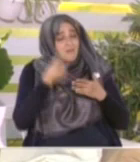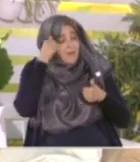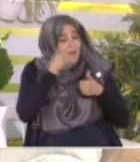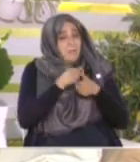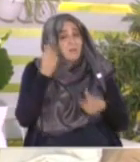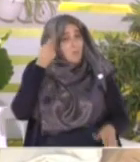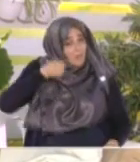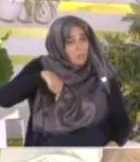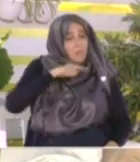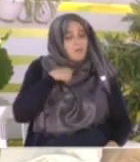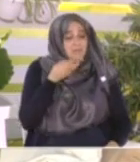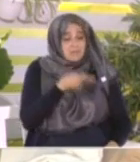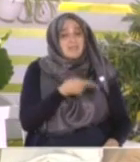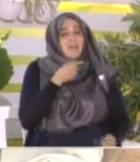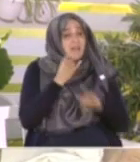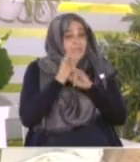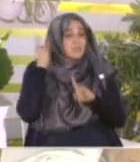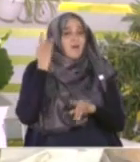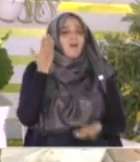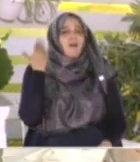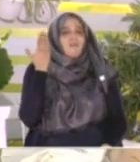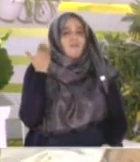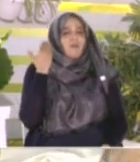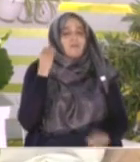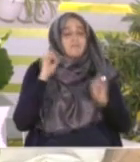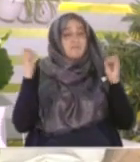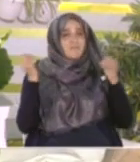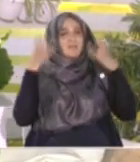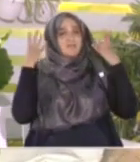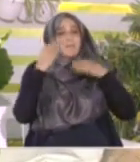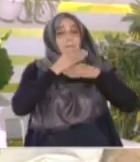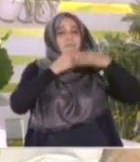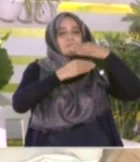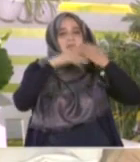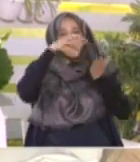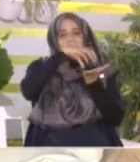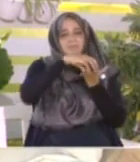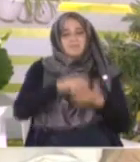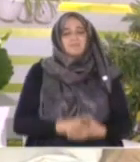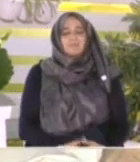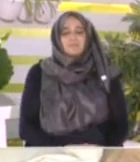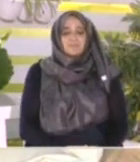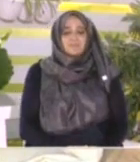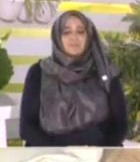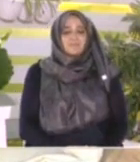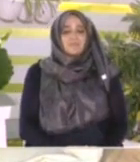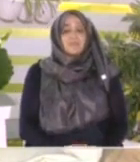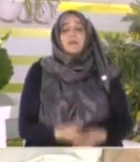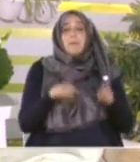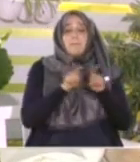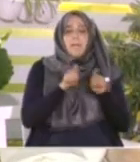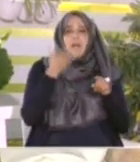بذلك التاريخ المشرق تاريخ بناء الكعبة المشرفة وقد كان المقام